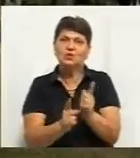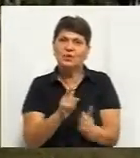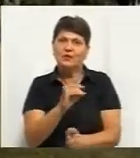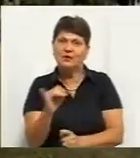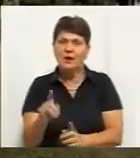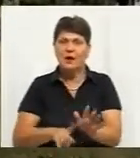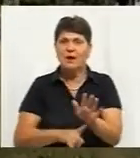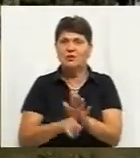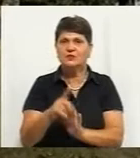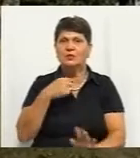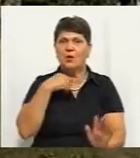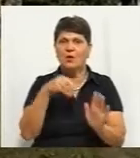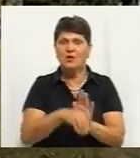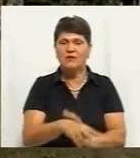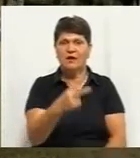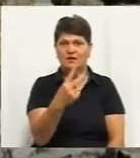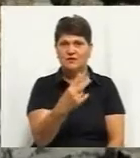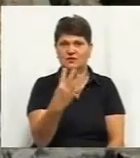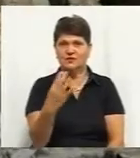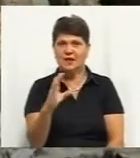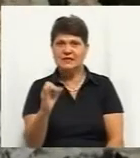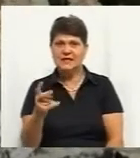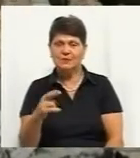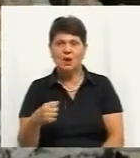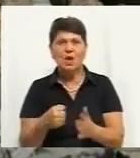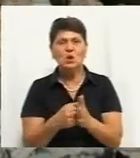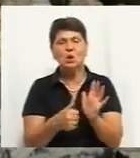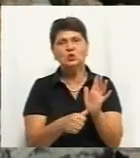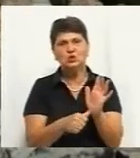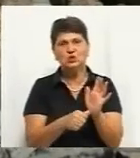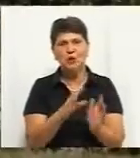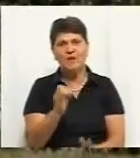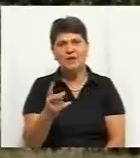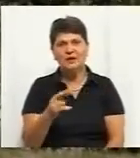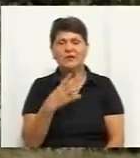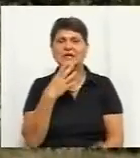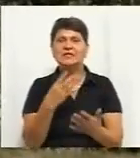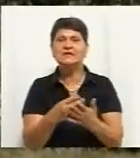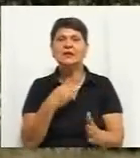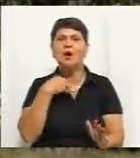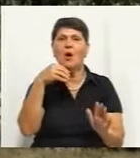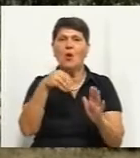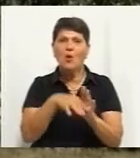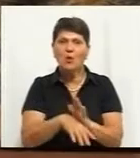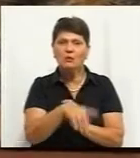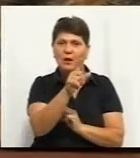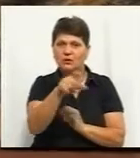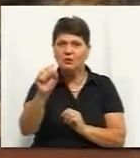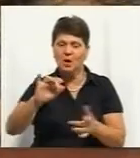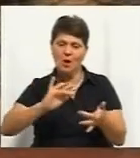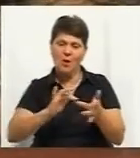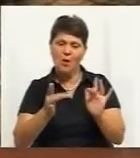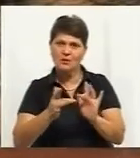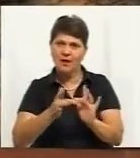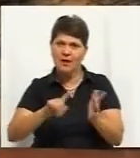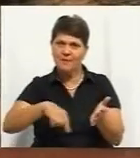Розпочнеться голосування 24 серпня і триватиме до 6 вересня. Віддати свій голос Тучинці зможуть як онлайн на сайті